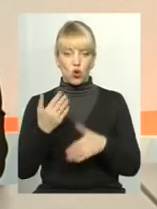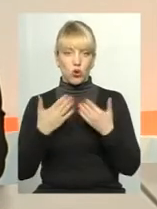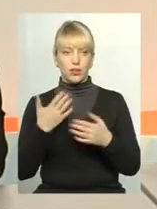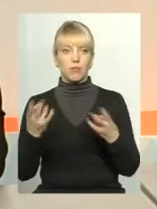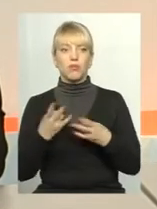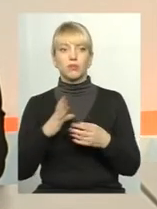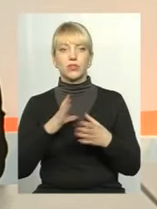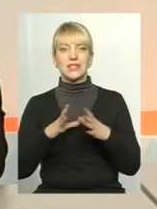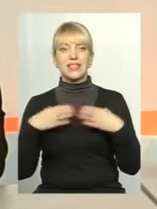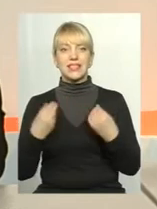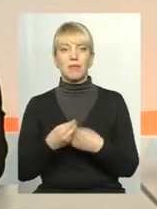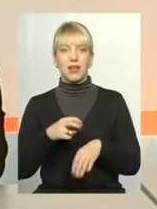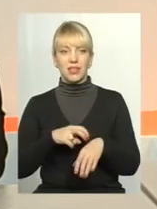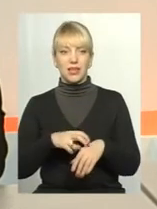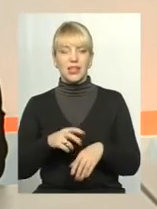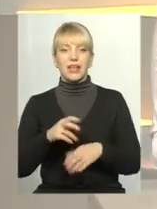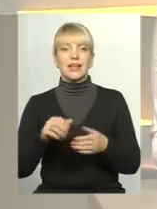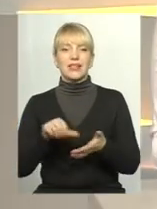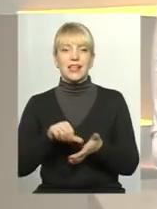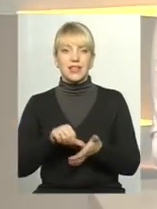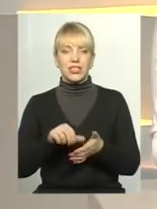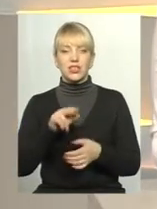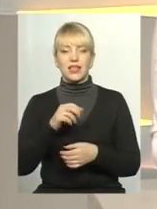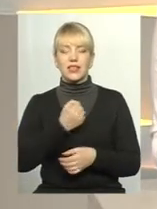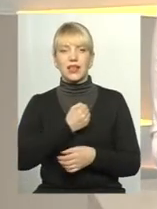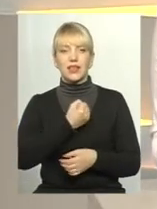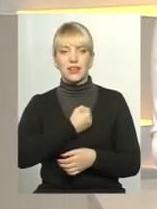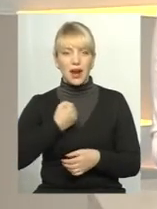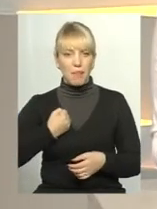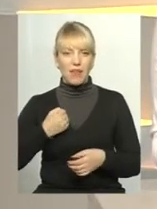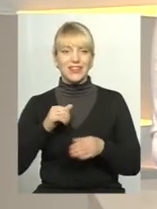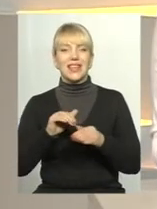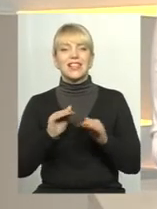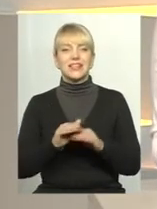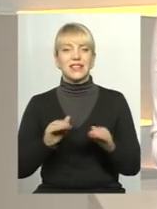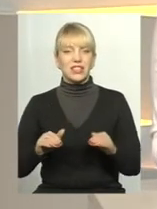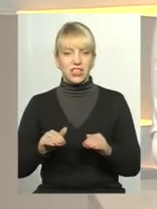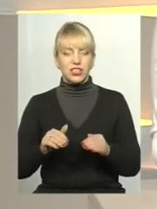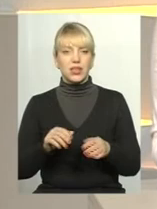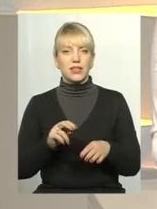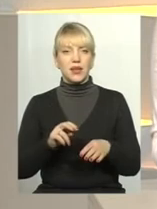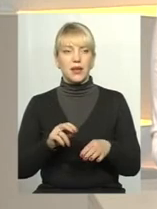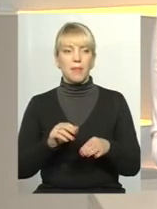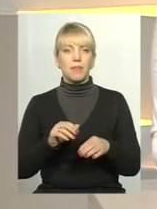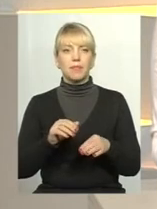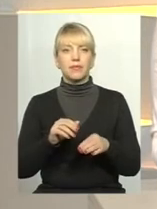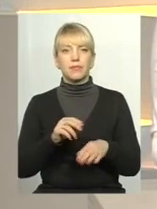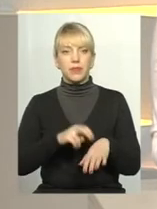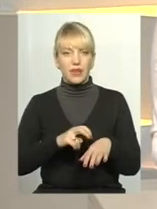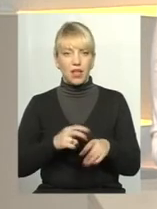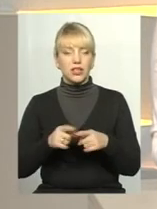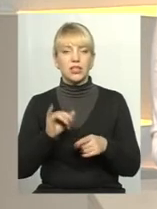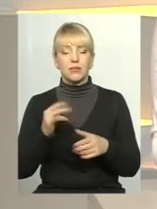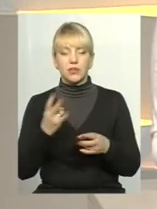сімейний лікар, дільничний терапевт, дільничний педіатр і пацієнт має йти до свого лікаря,